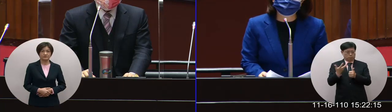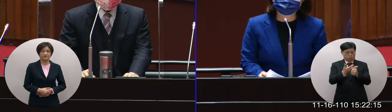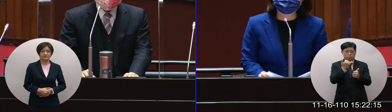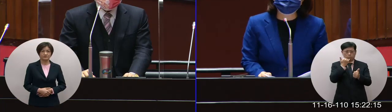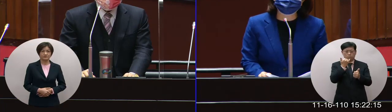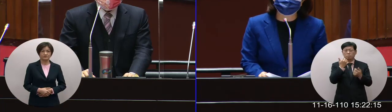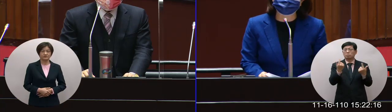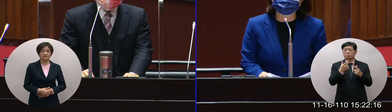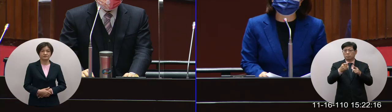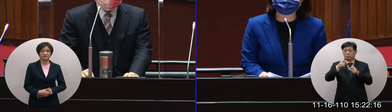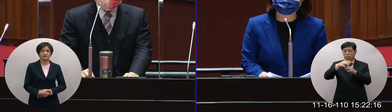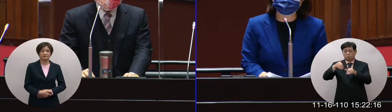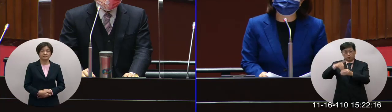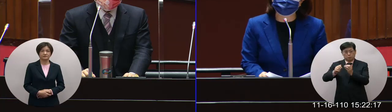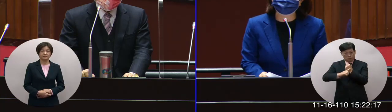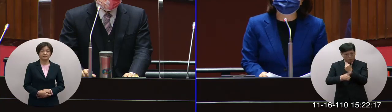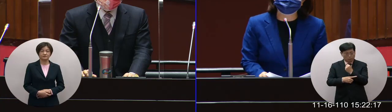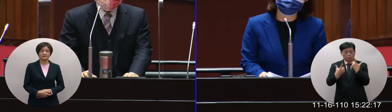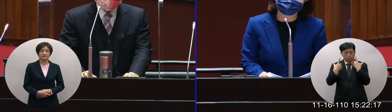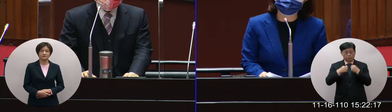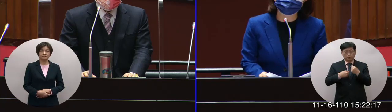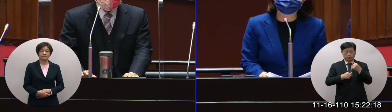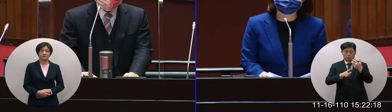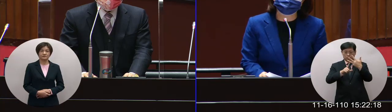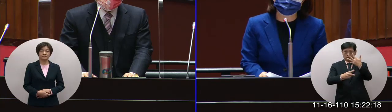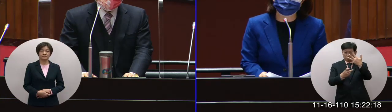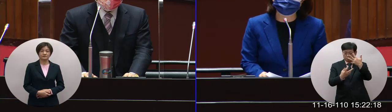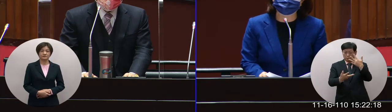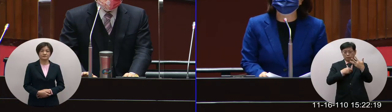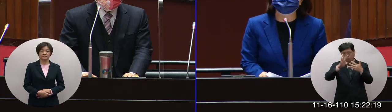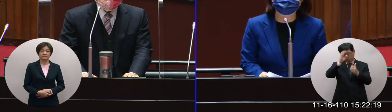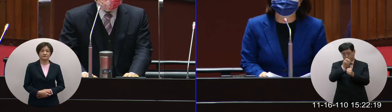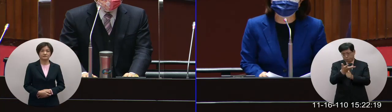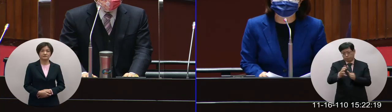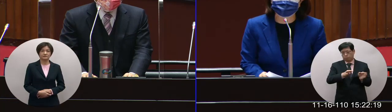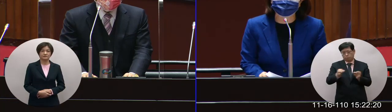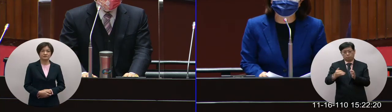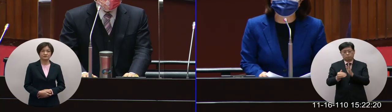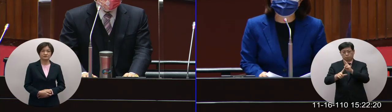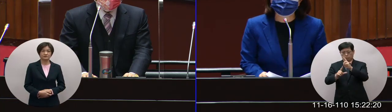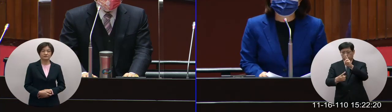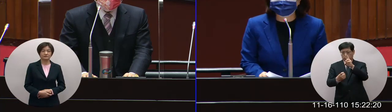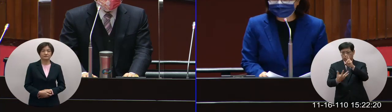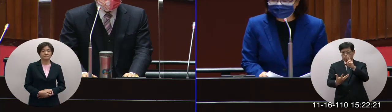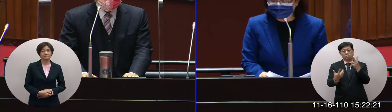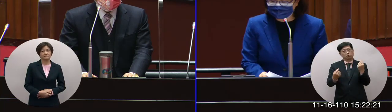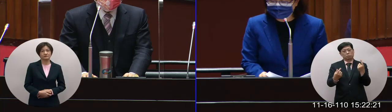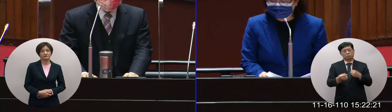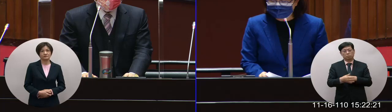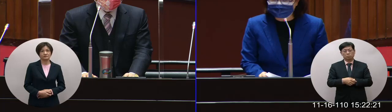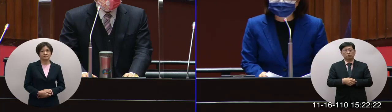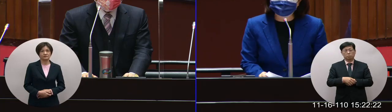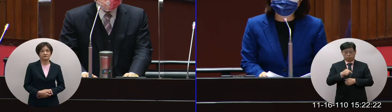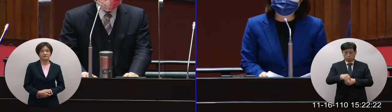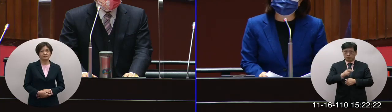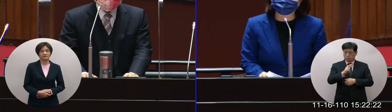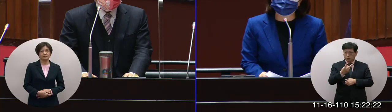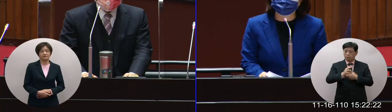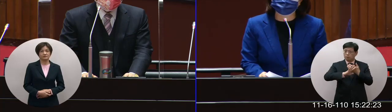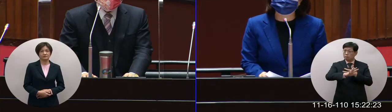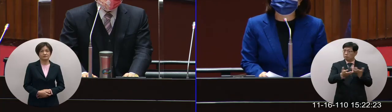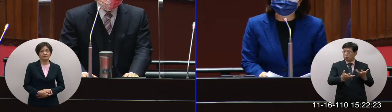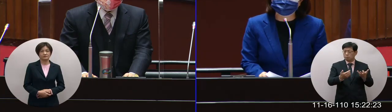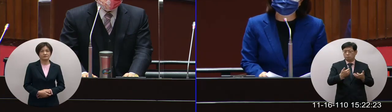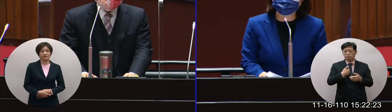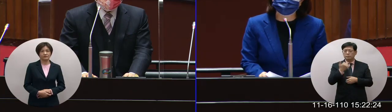因為就像公投法原來照理來說828投票我們也因為疫情的關係延到12月18號那或者說有一些部分